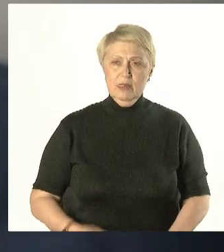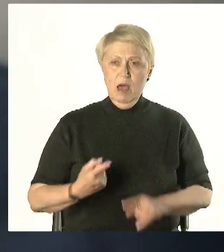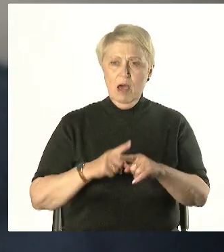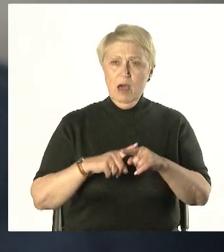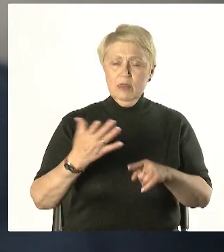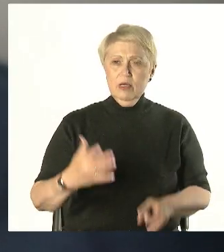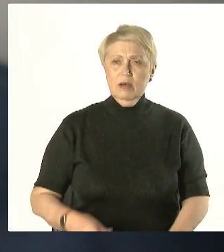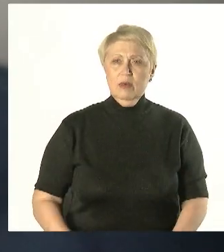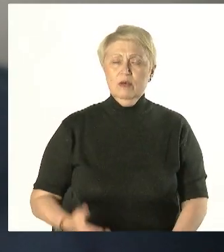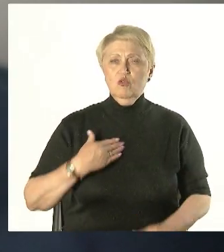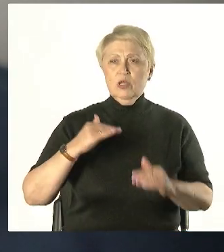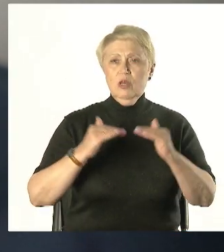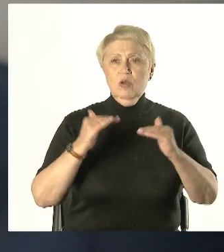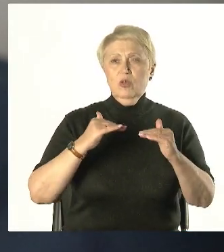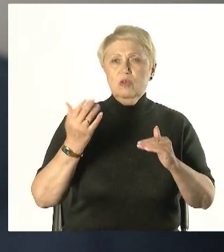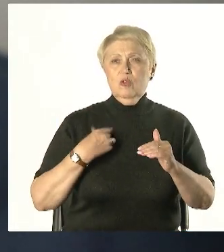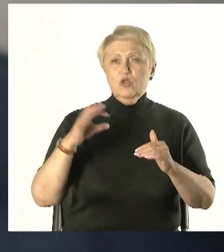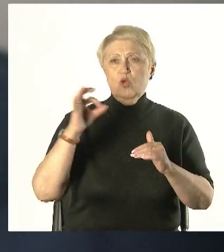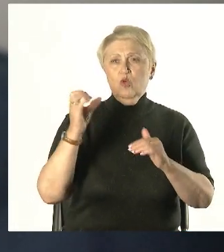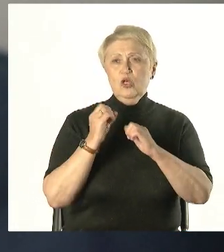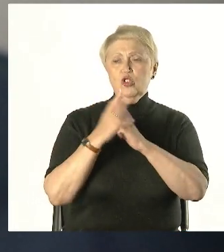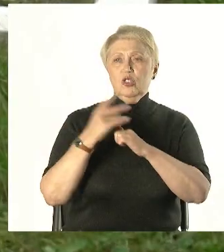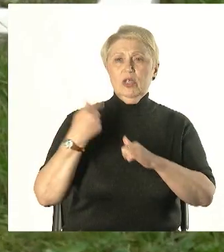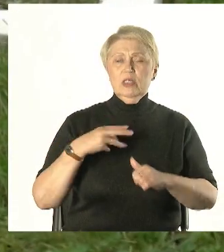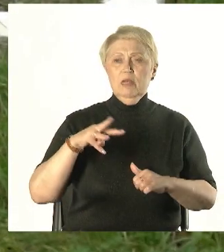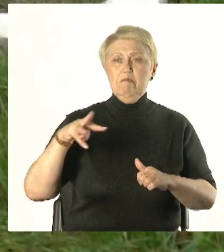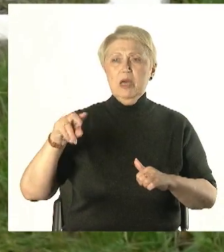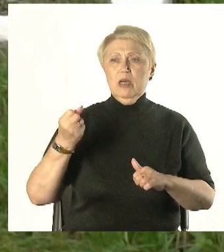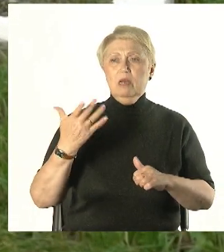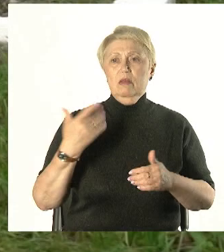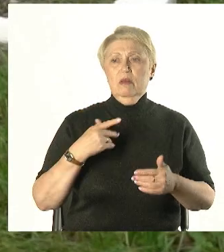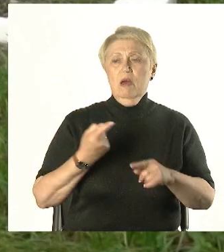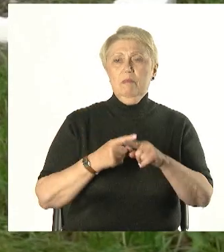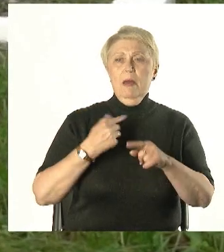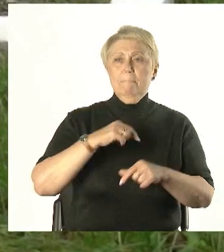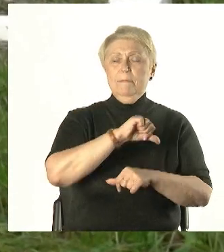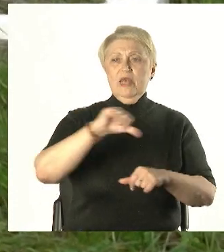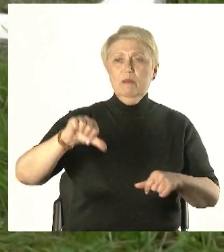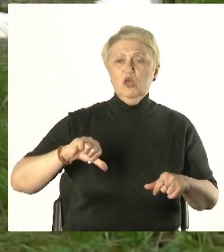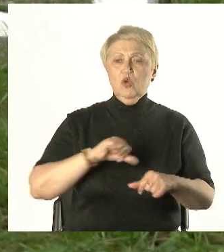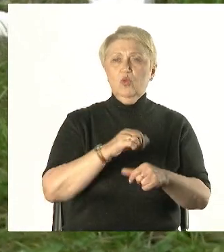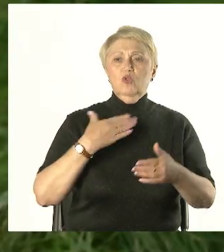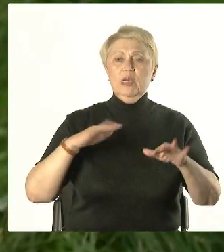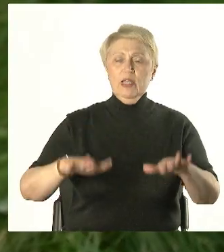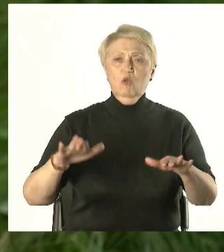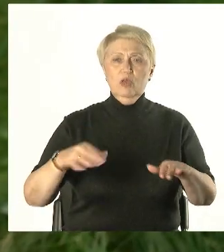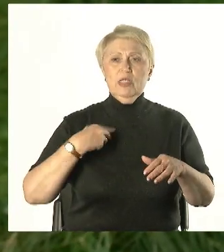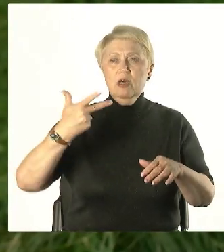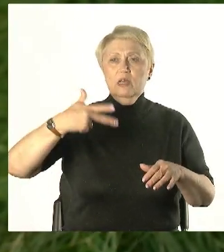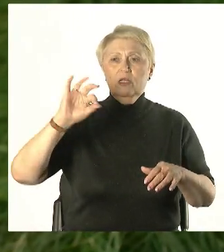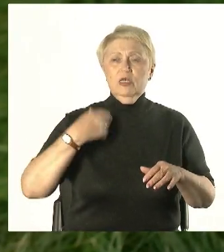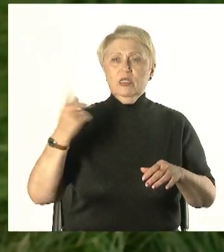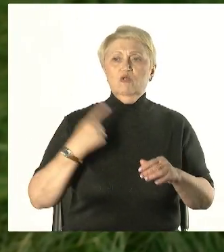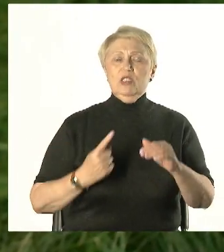на уровне фоновых 0,14 микроземверт в час. По периметру хранилища находится почти 30 скважин. Специалисты